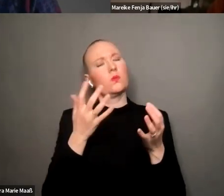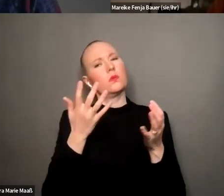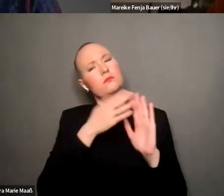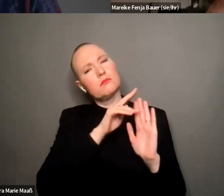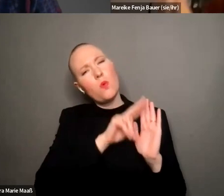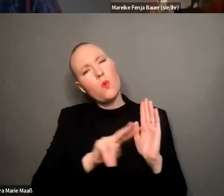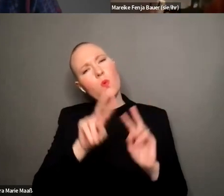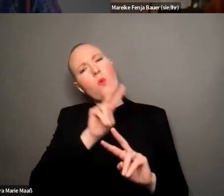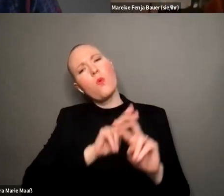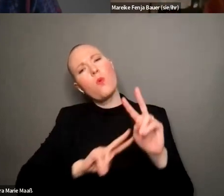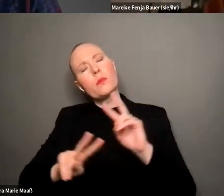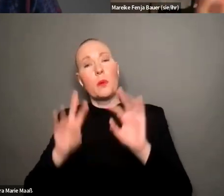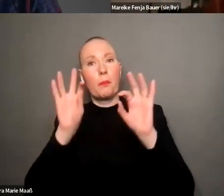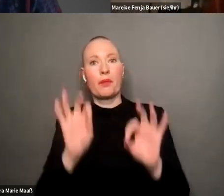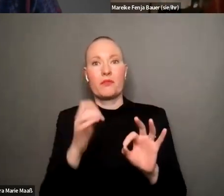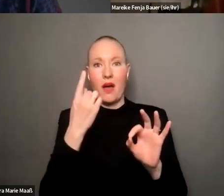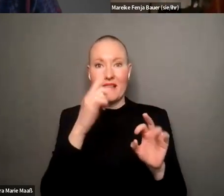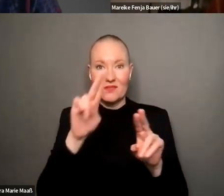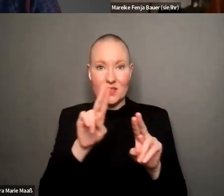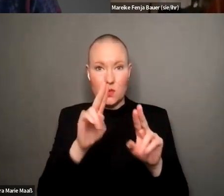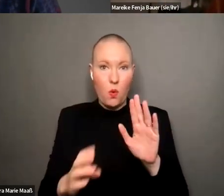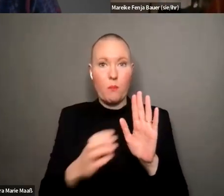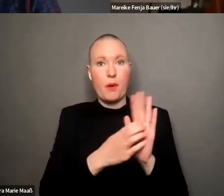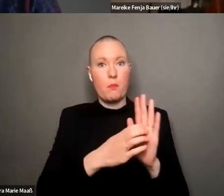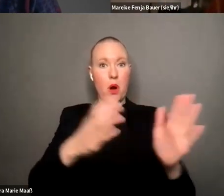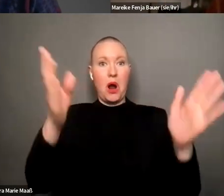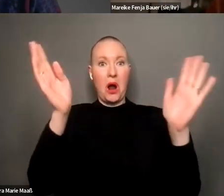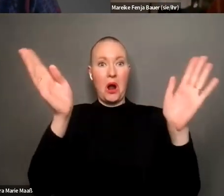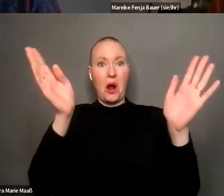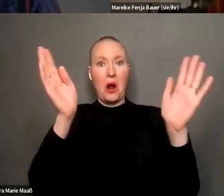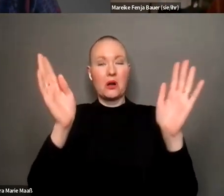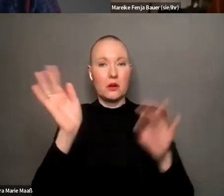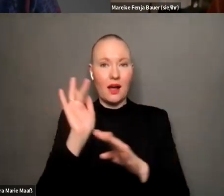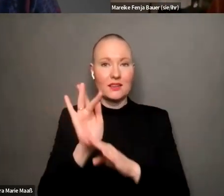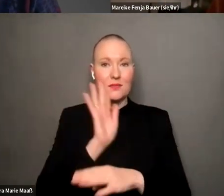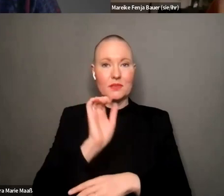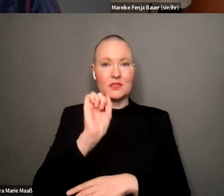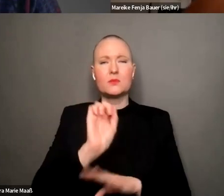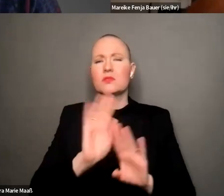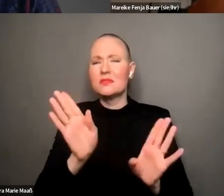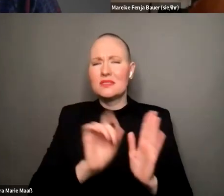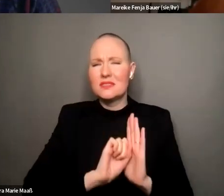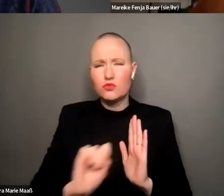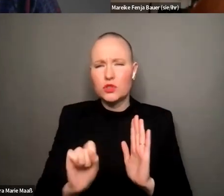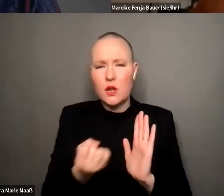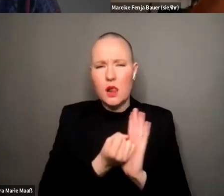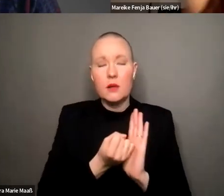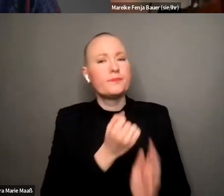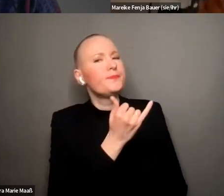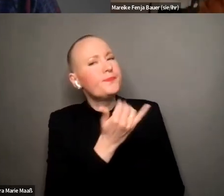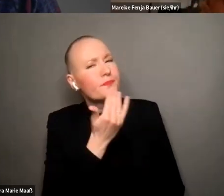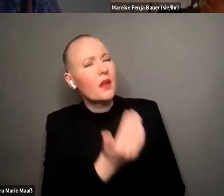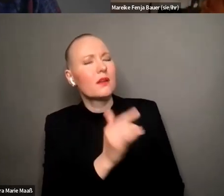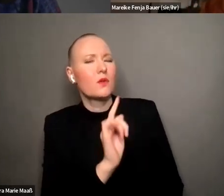und nicht gleich weil es ein brauchst den gab die person dann als antifeministisch eingestuft würde ja danke nochmal für die differenzierung